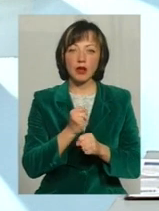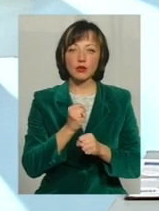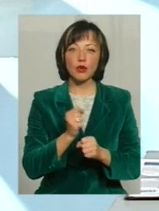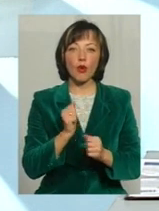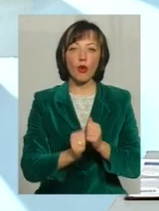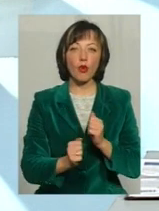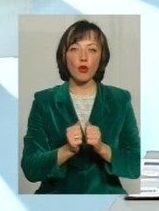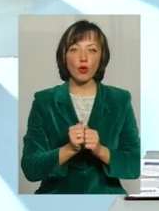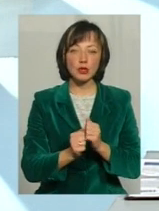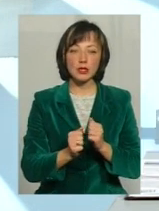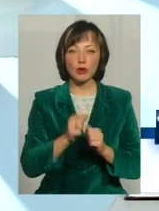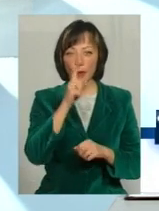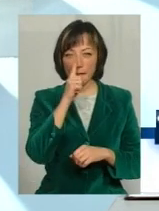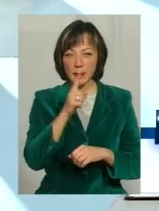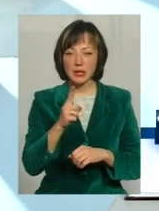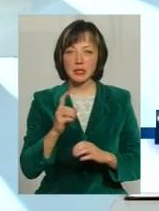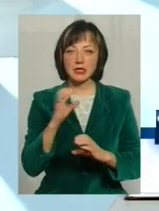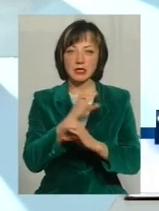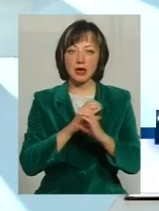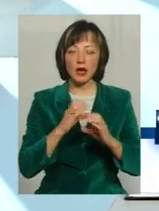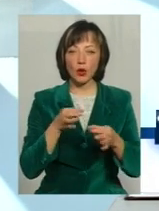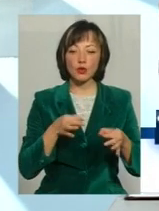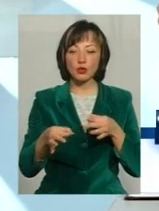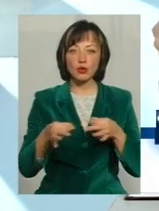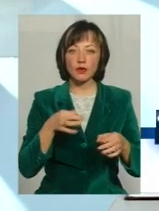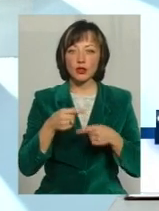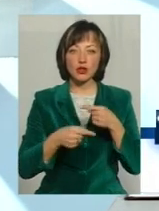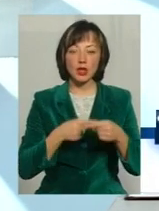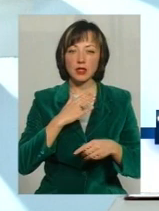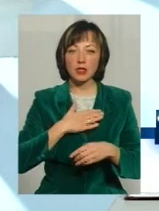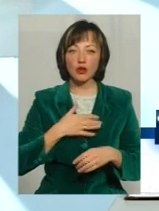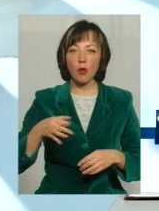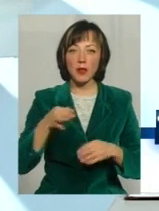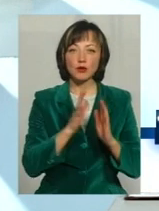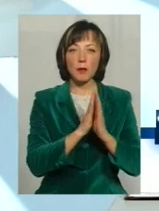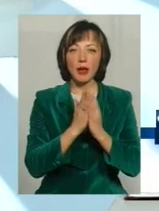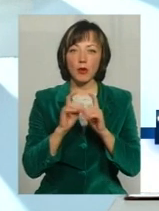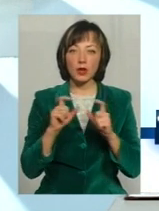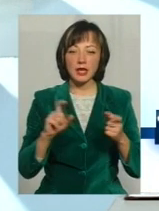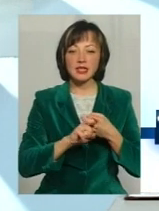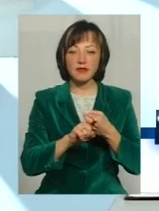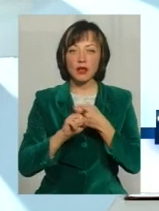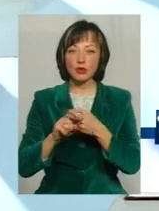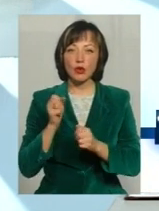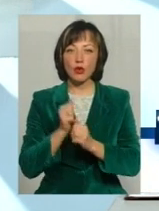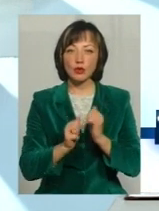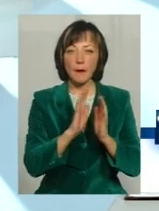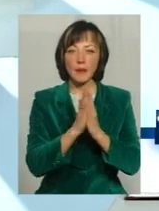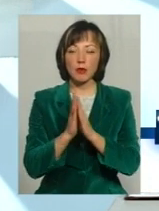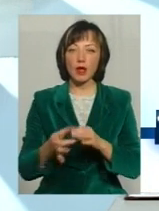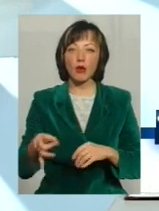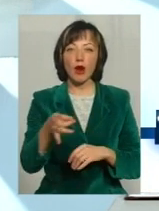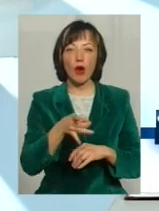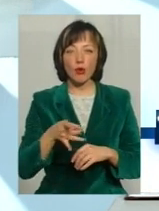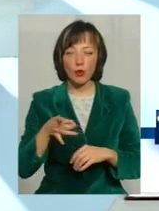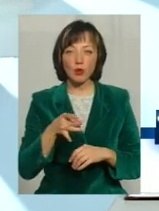місяця скайп-консультування через нашу обласну бібліотеку Є зв'язок з кожним бібліотекою сьогодні районною